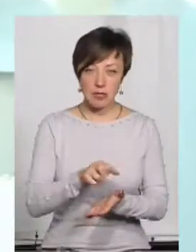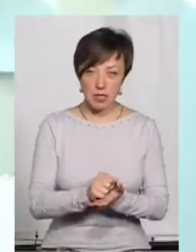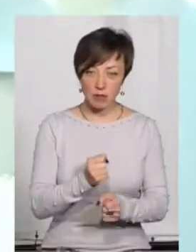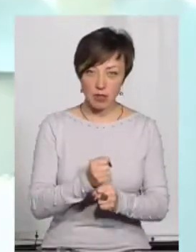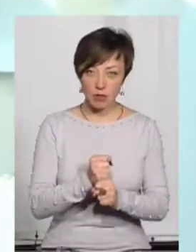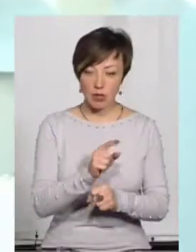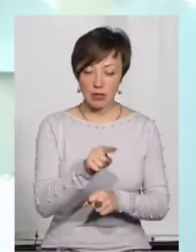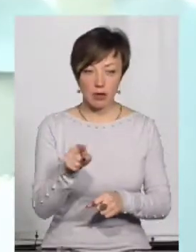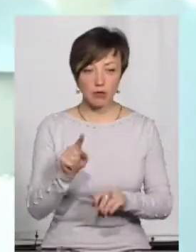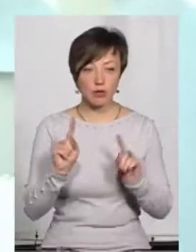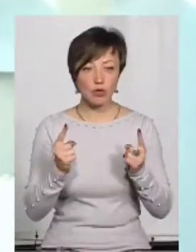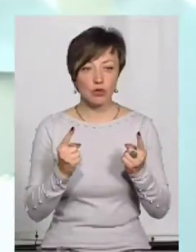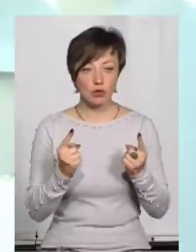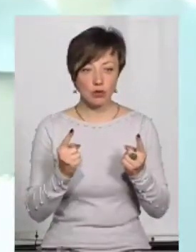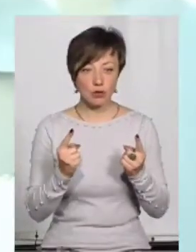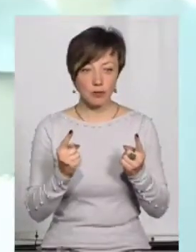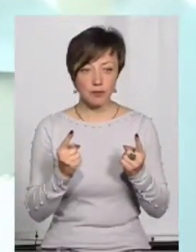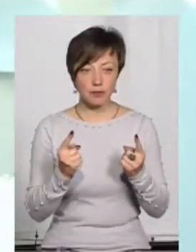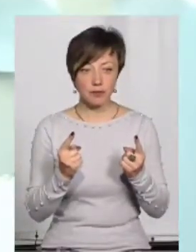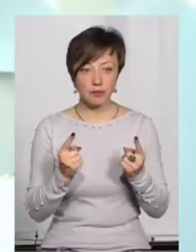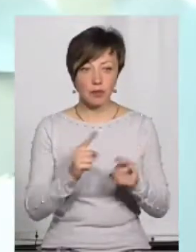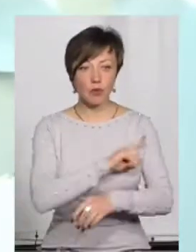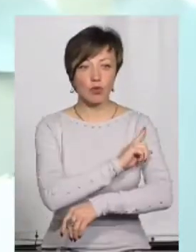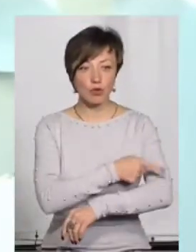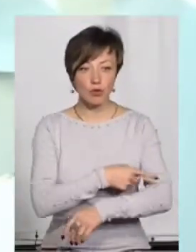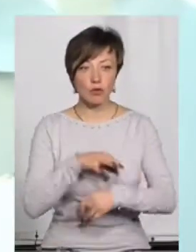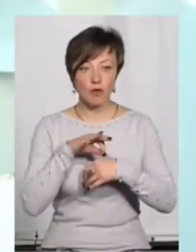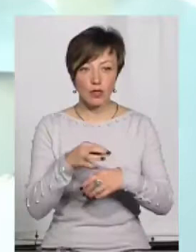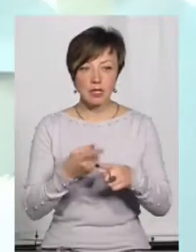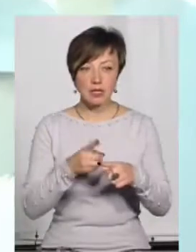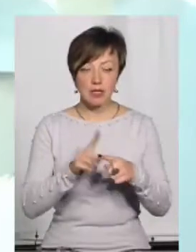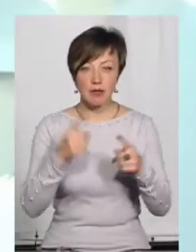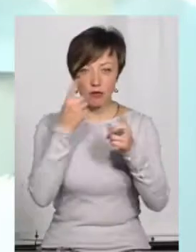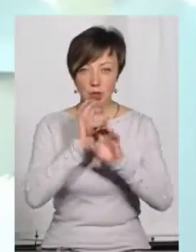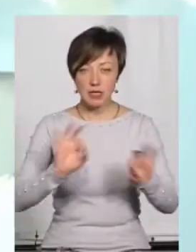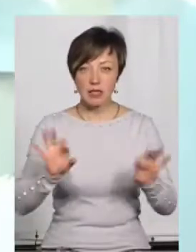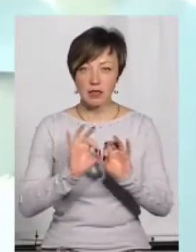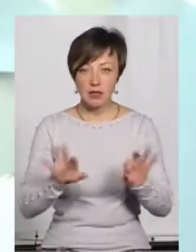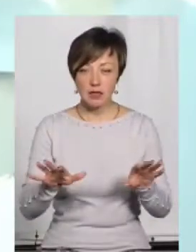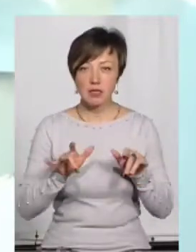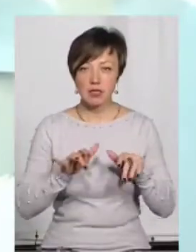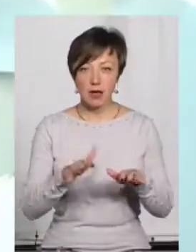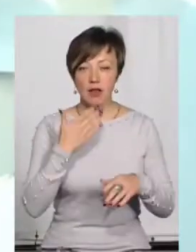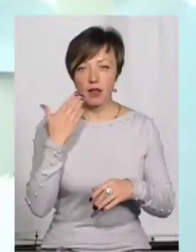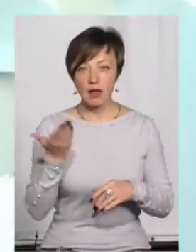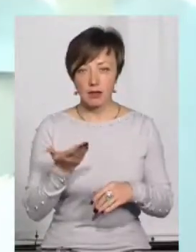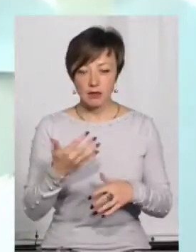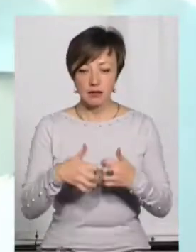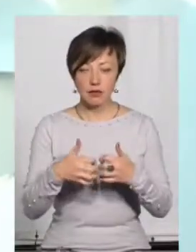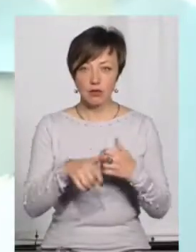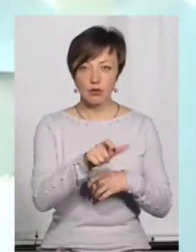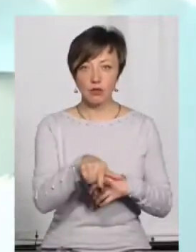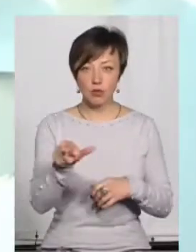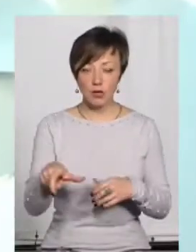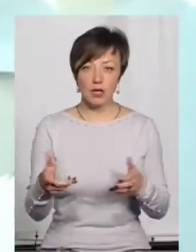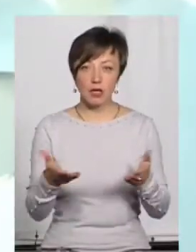працюємо, там дуже потужно проводяться оці всякі інформаційно-просвітницькі лекції серед людей,